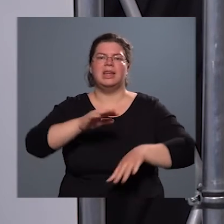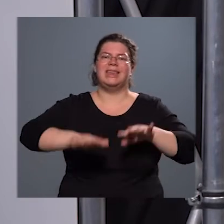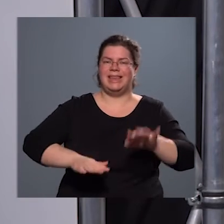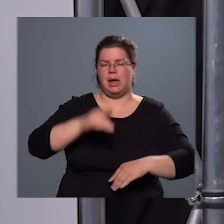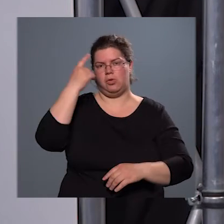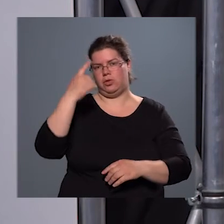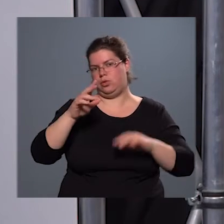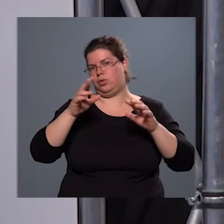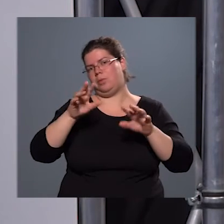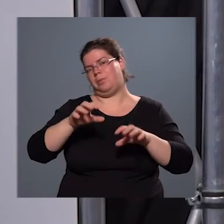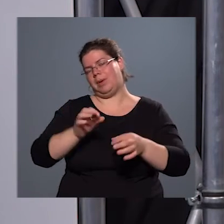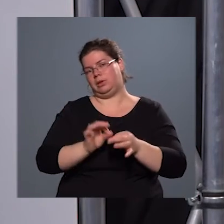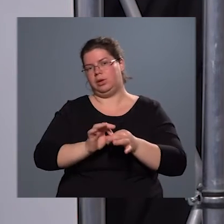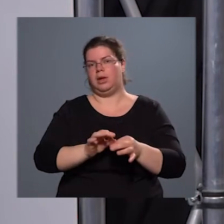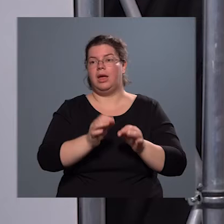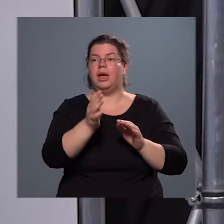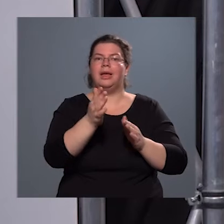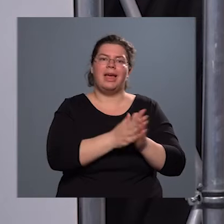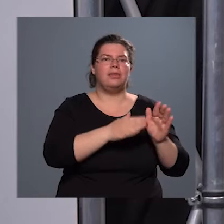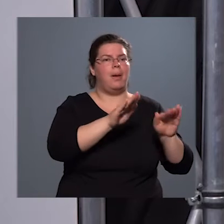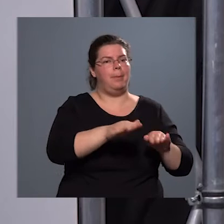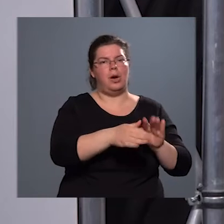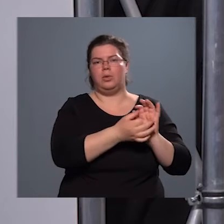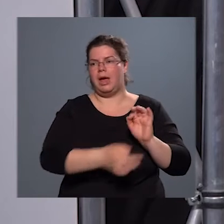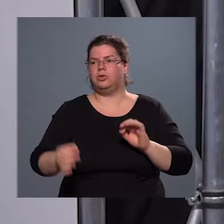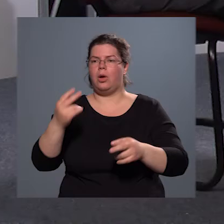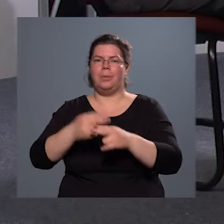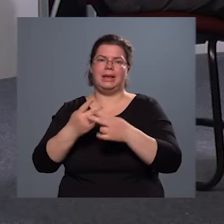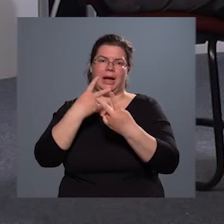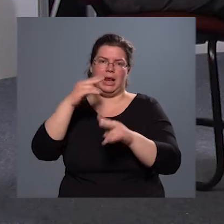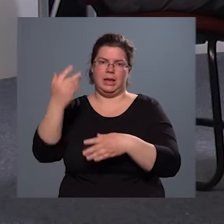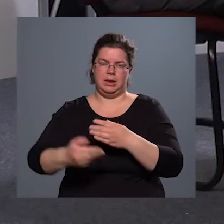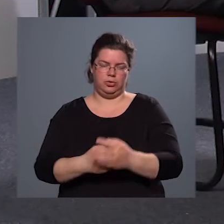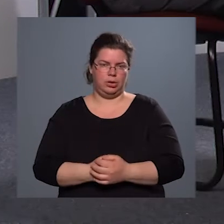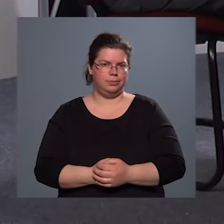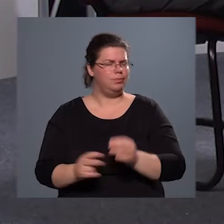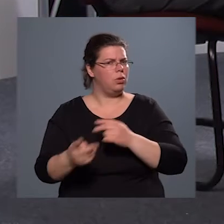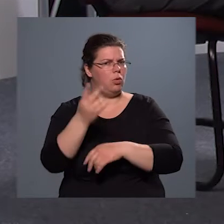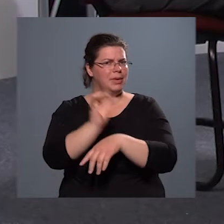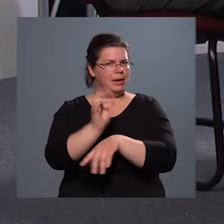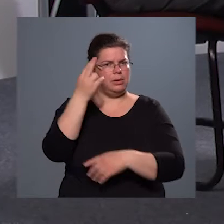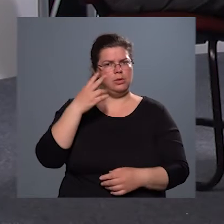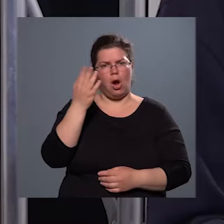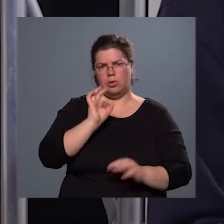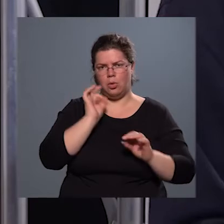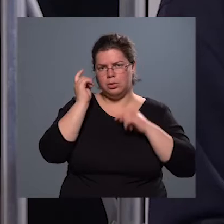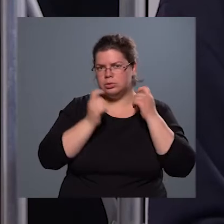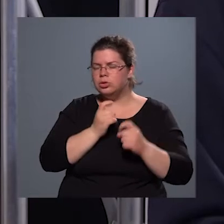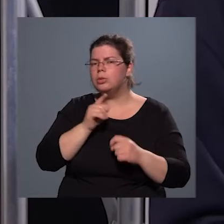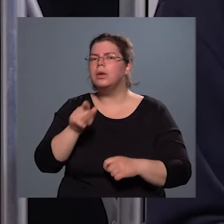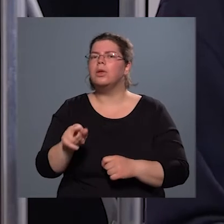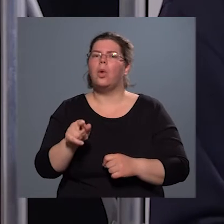megtörténik ezzel a parkolástól a betegellátásig bezárólag. Főigazgató úr, ha jól sejtem, akkor már az ön